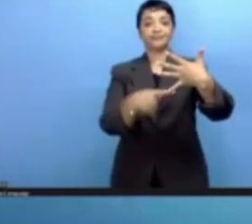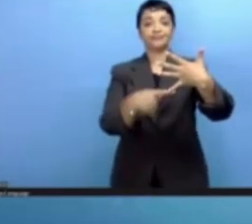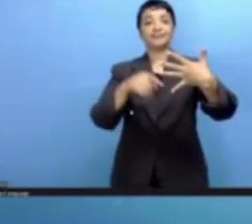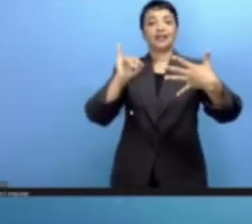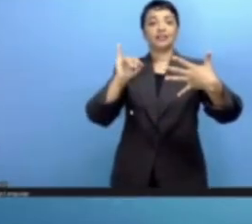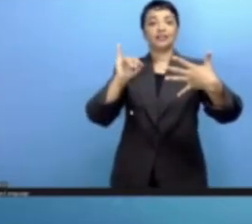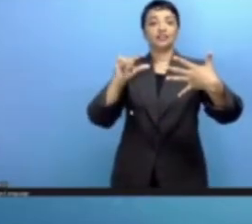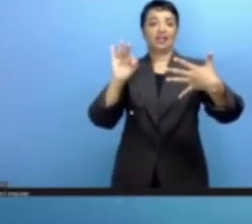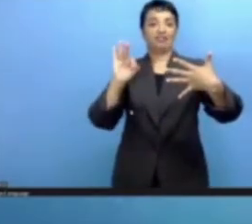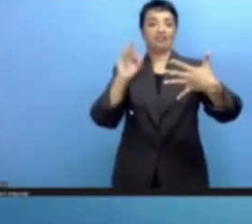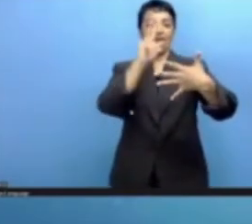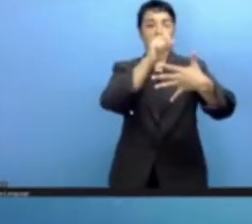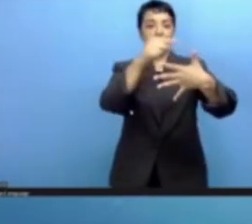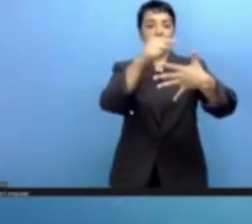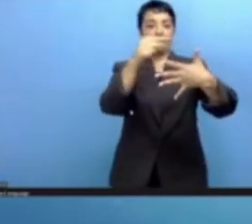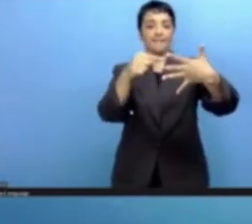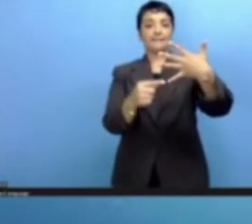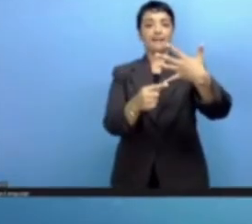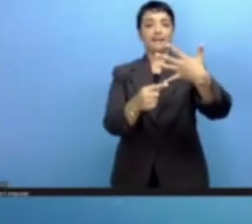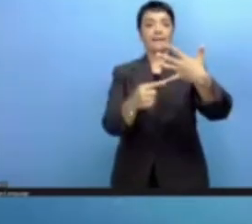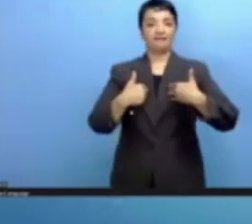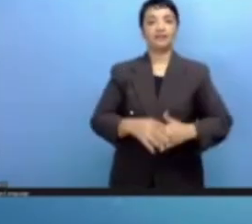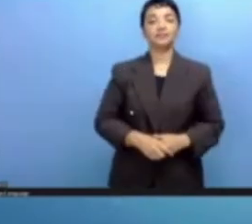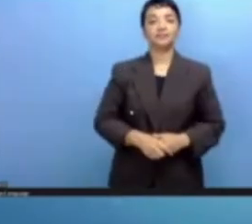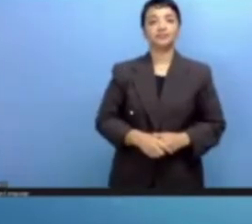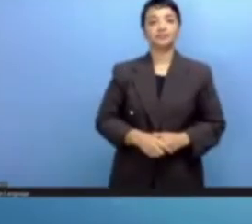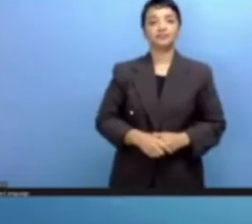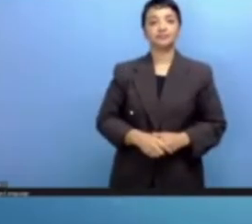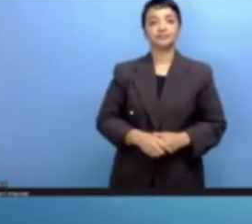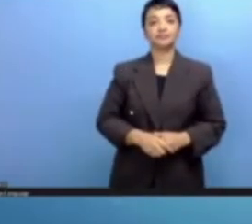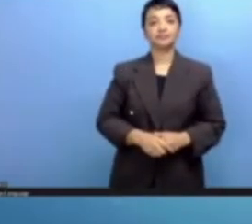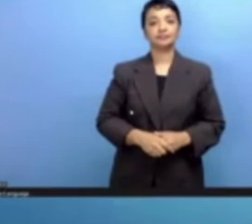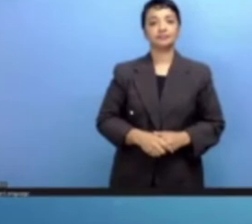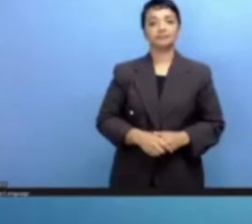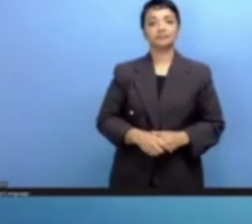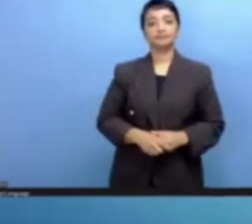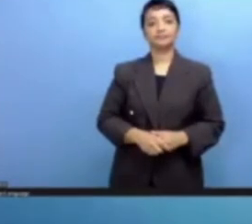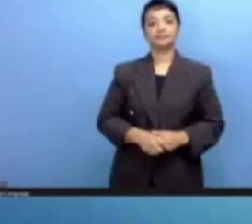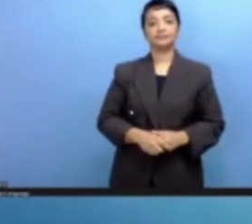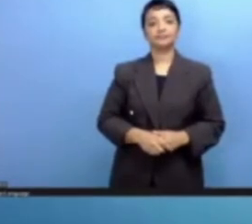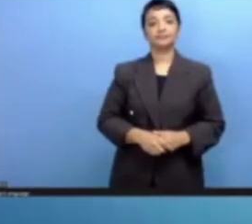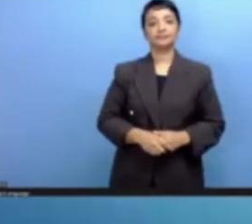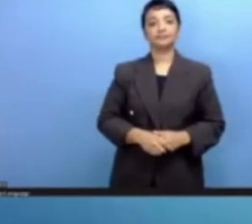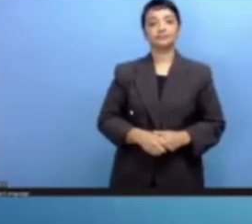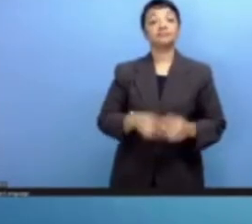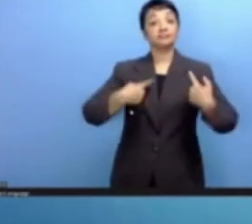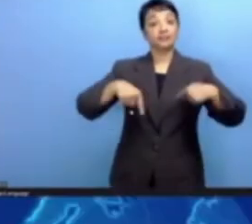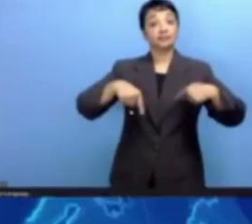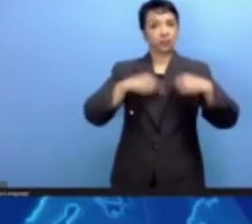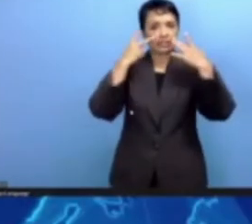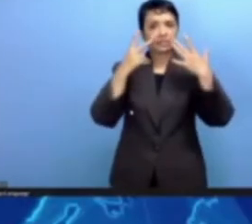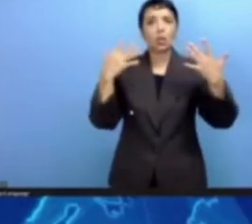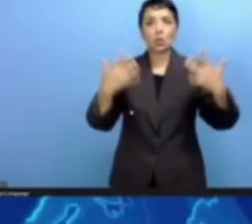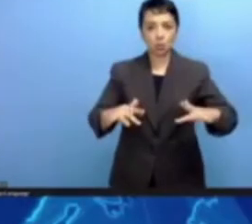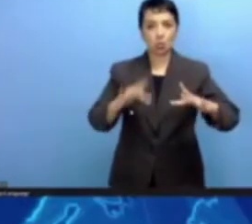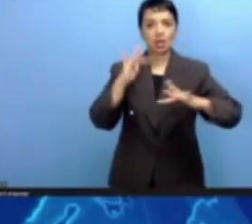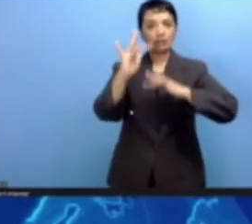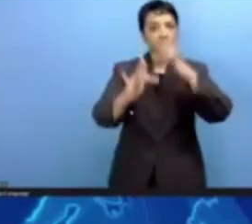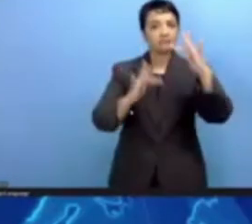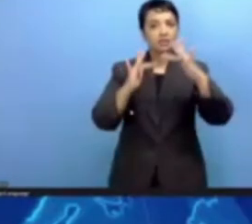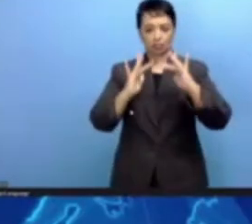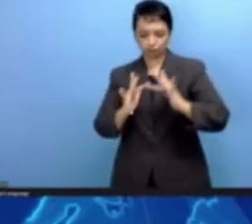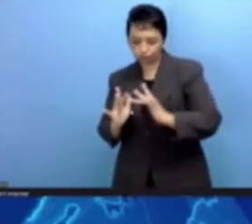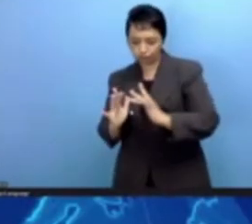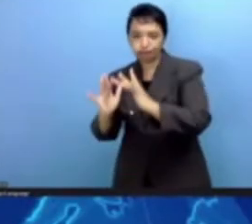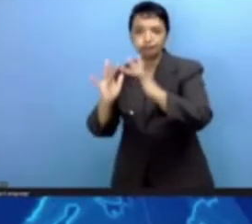دورا أساسيا في حياتنا وبالنظر إلى تزايد تعداد السكان فإن تحسين الربط